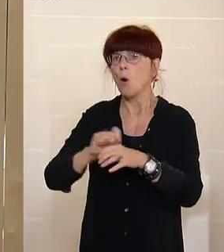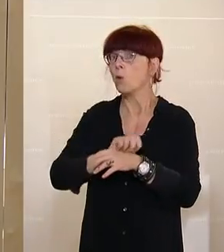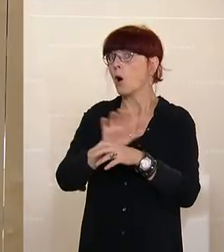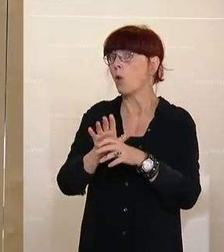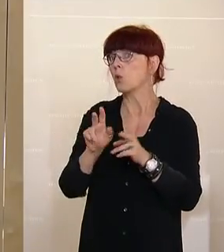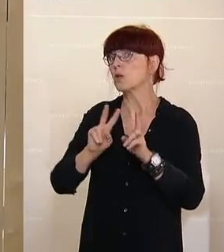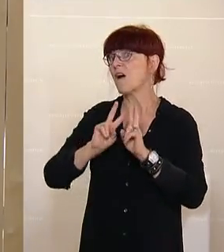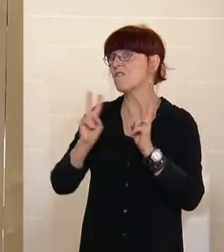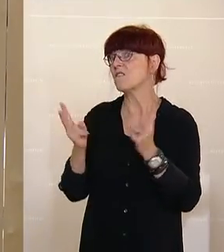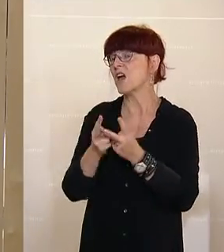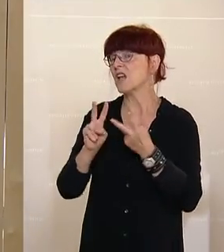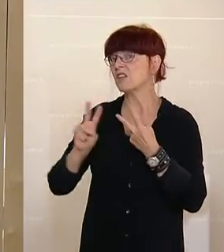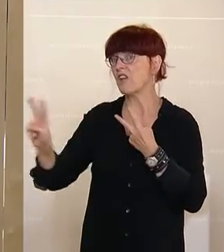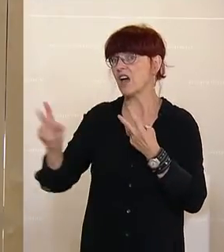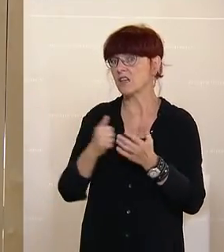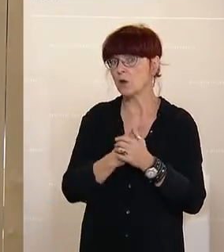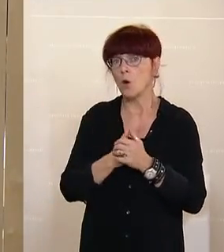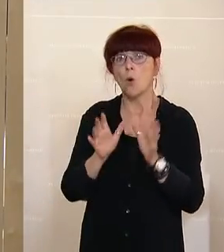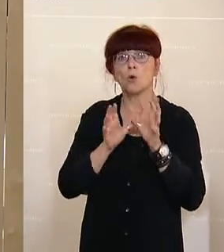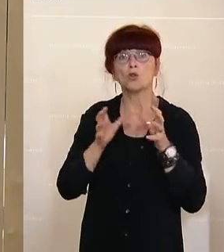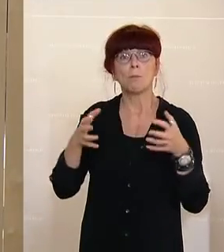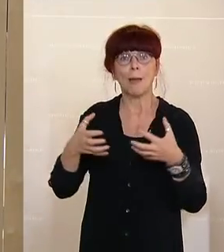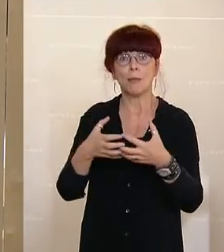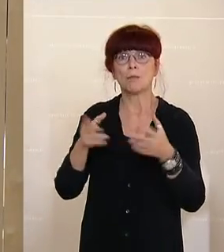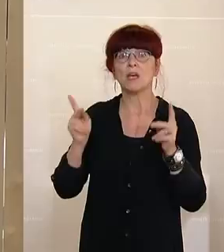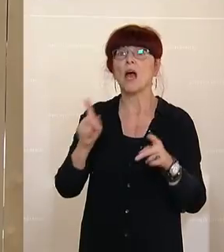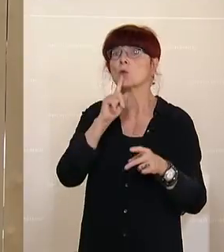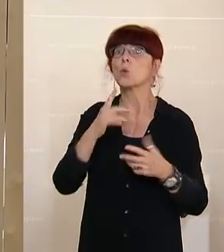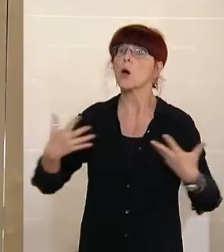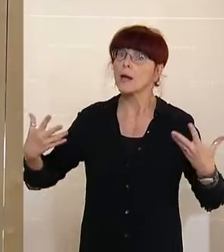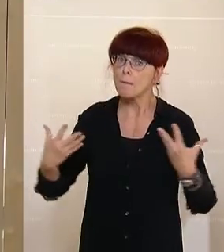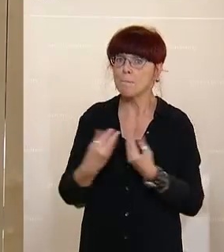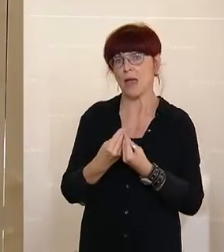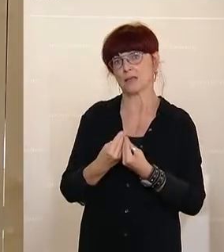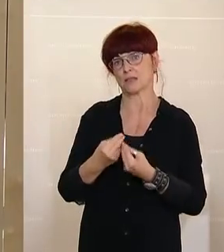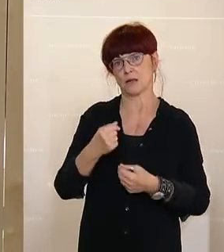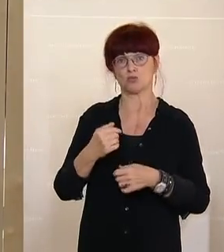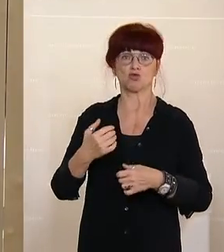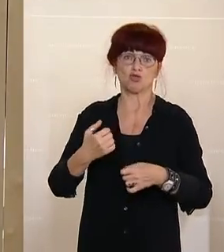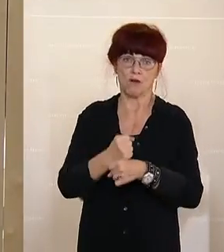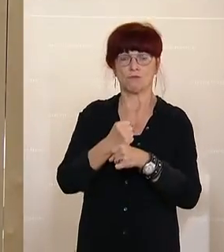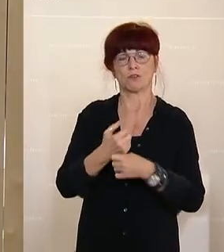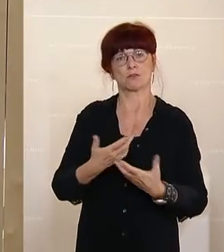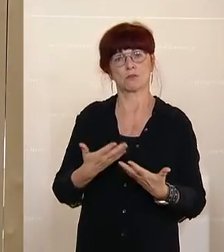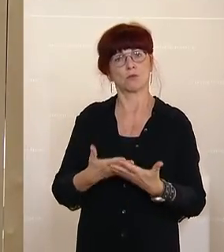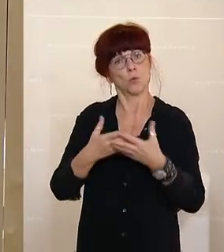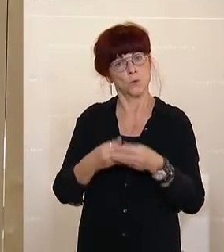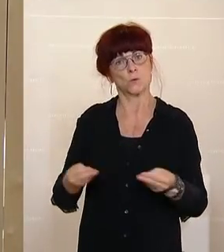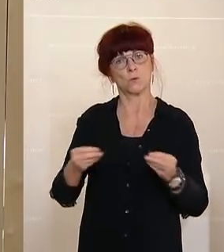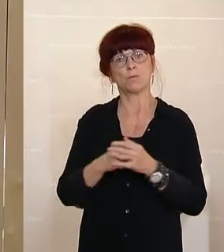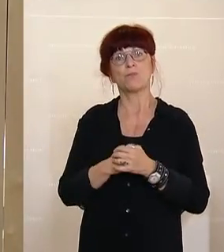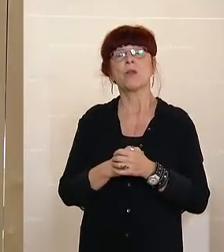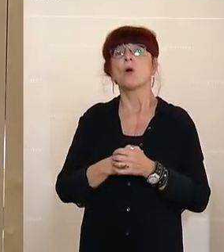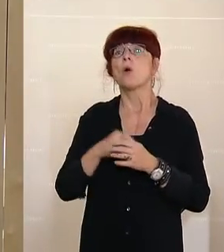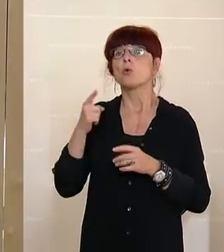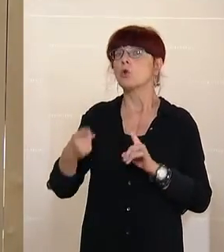und wir werden die Pandemie auch nur gemeinsam besiegen können. Und diese positive Gäste hat